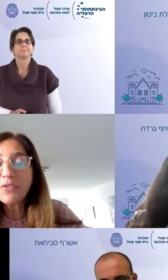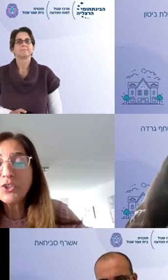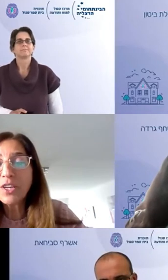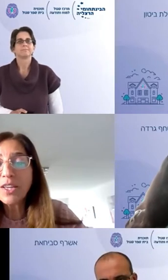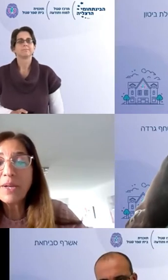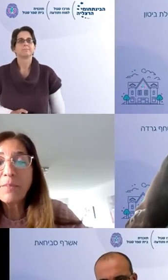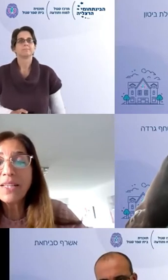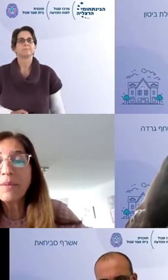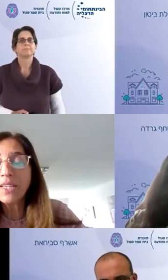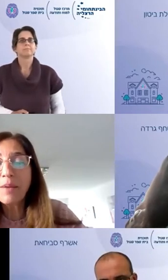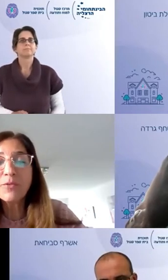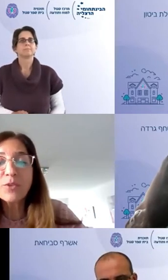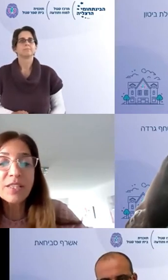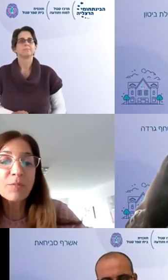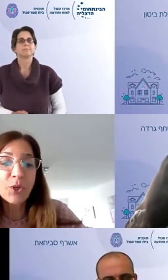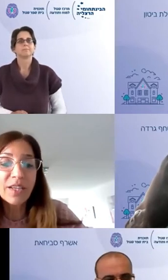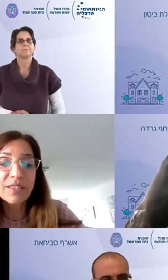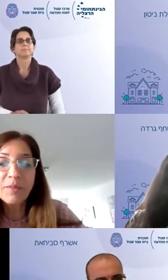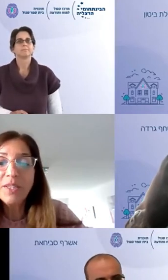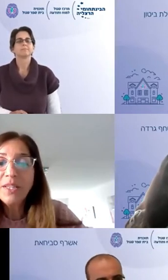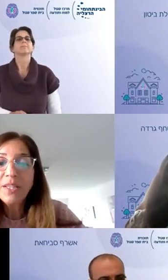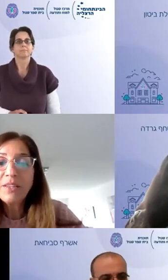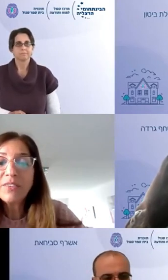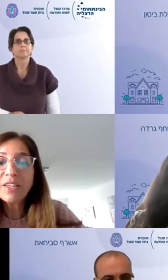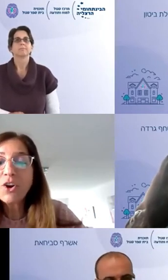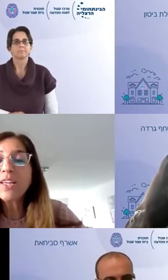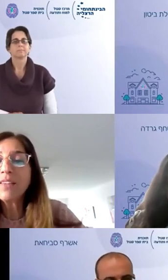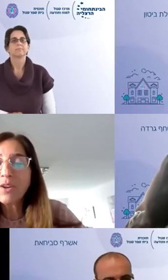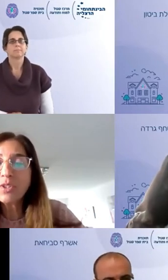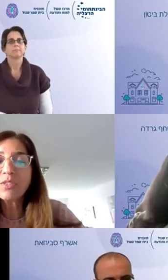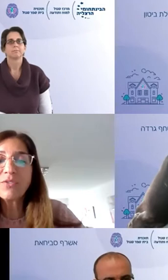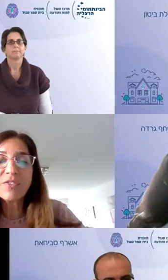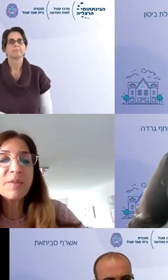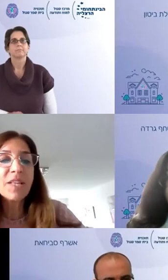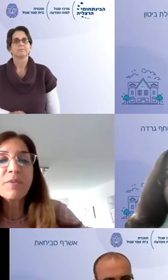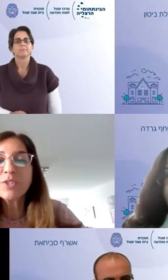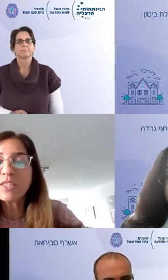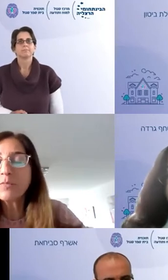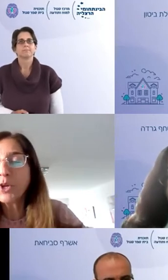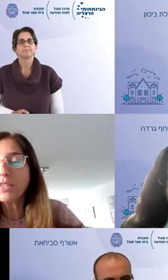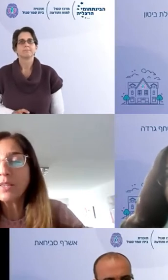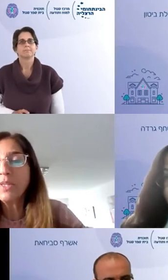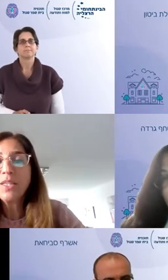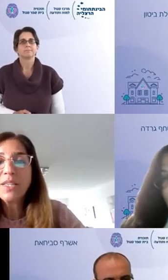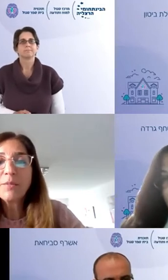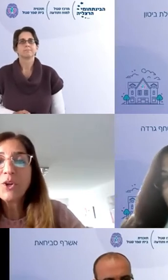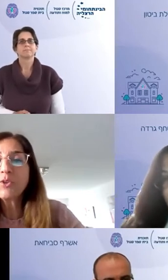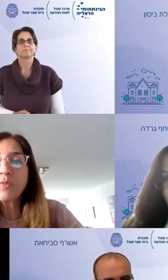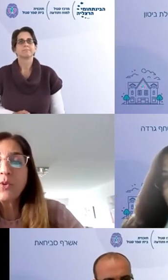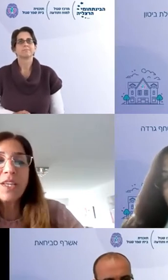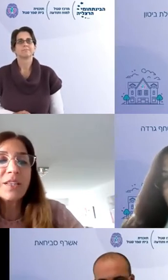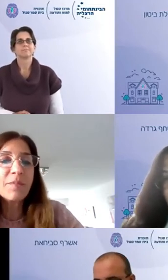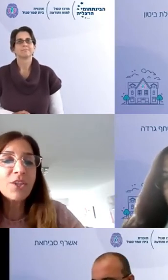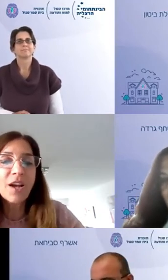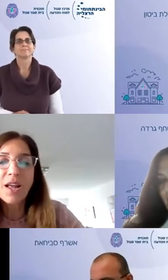בית ספר שמלמד למידה מבוססת פרויקטים וכל ההתנהלות סביב הלמידה מבוססת פרויקטים היא מאוד